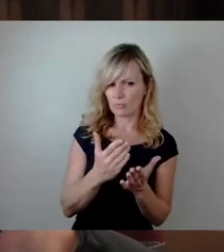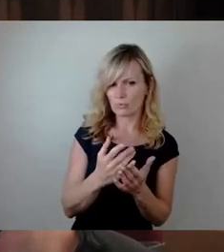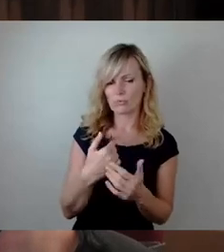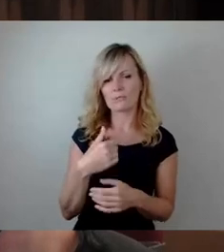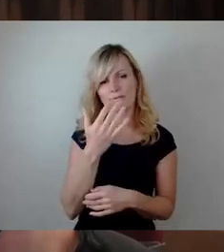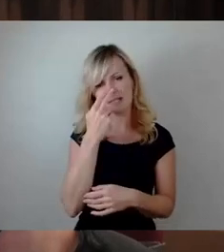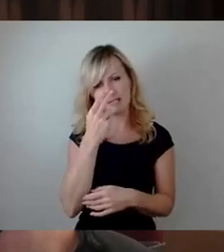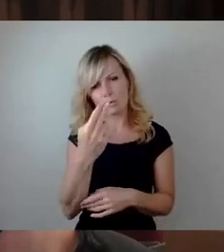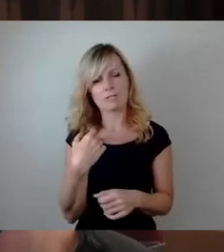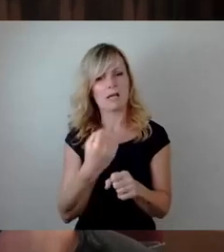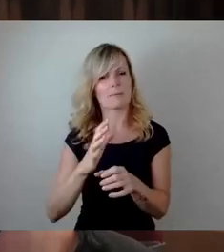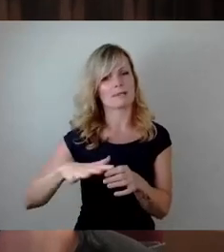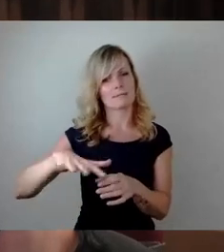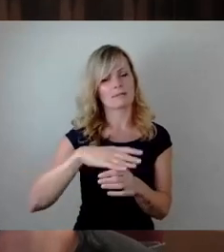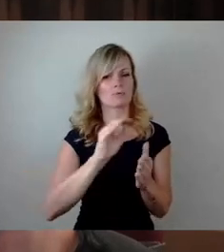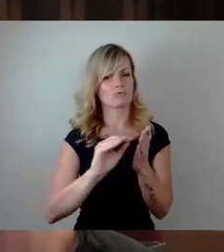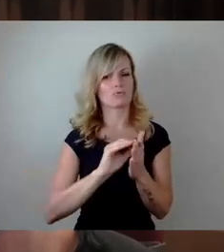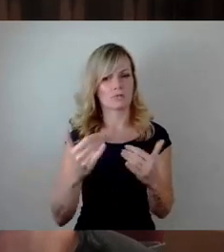Arbeitsplätzen in den Schulen war das der Fall?